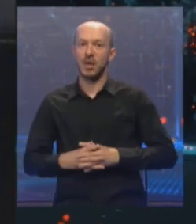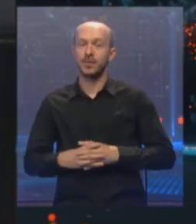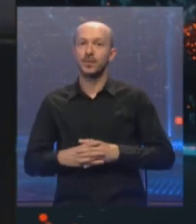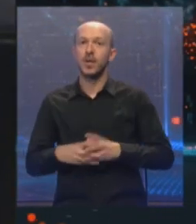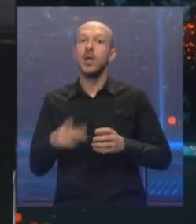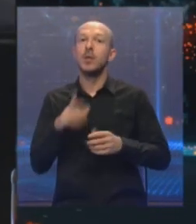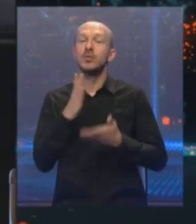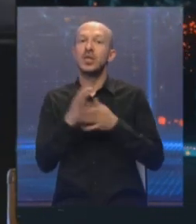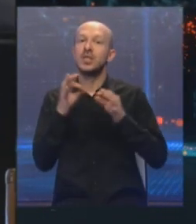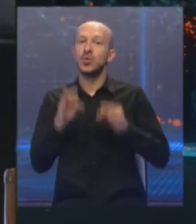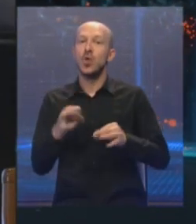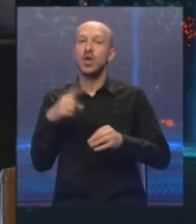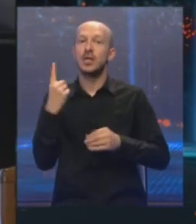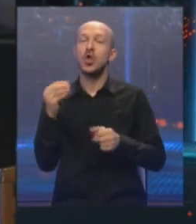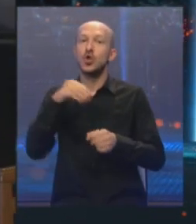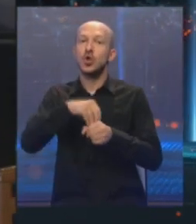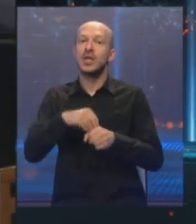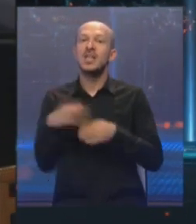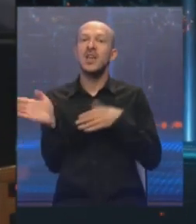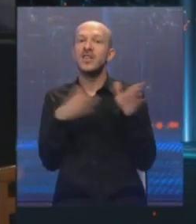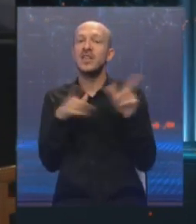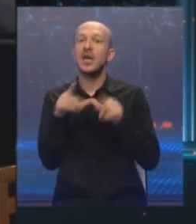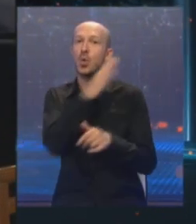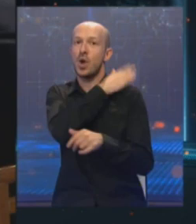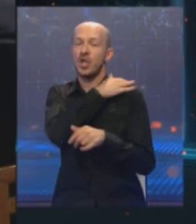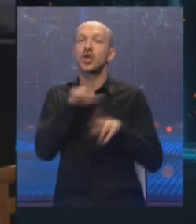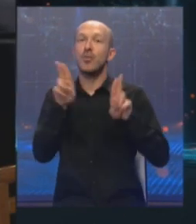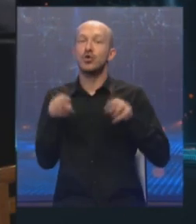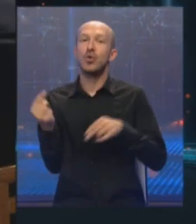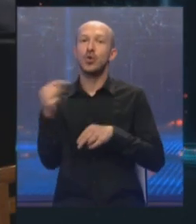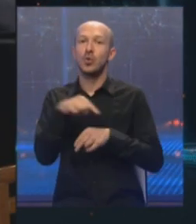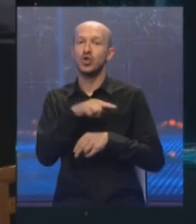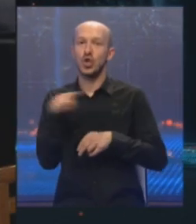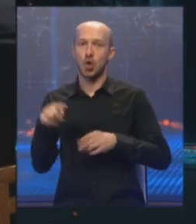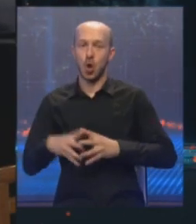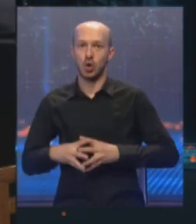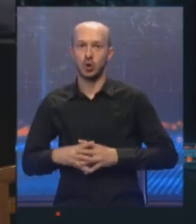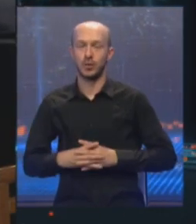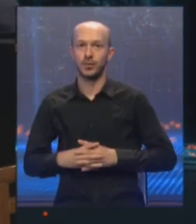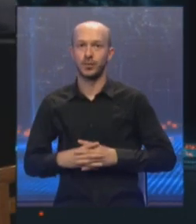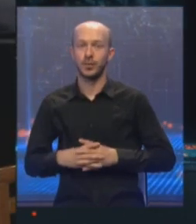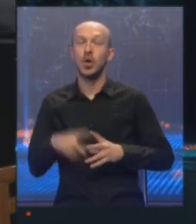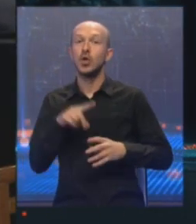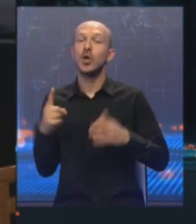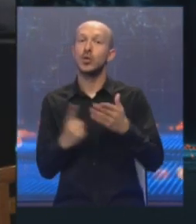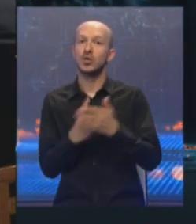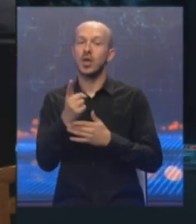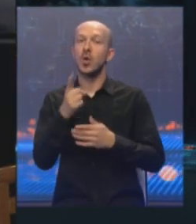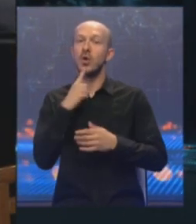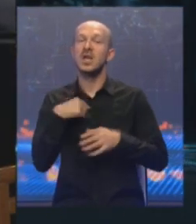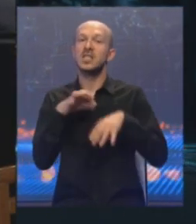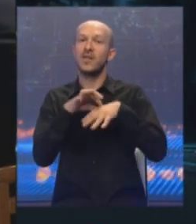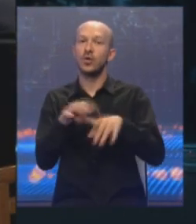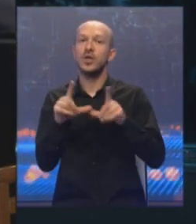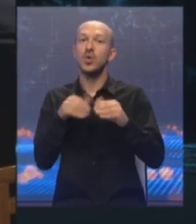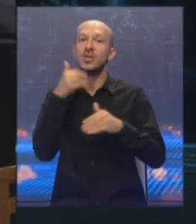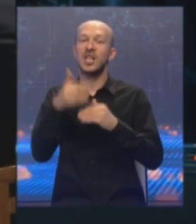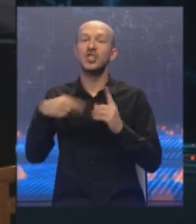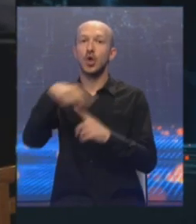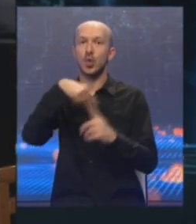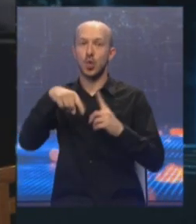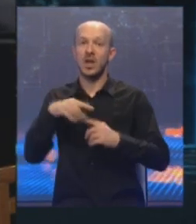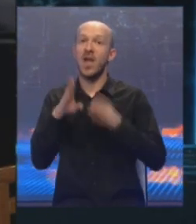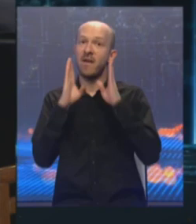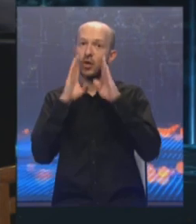će nam biti sigurno jedan dodatni vjetar u leđa, možemo doći do onog rezultata koji nas vodi u sljedeći krug.